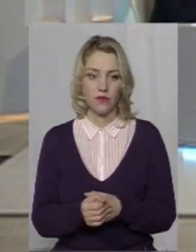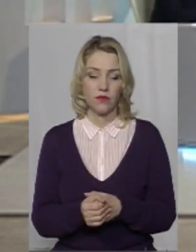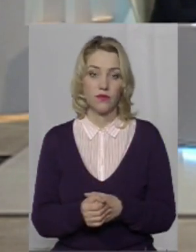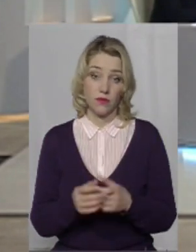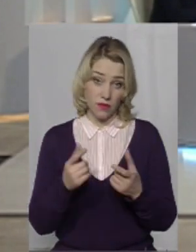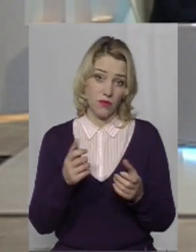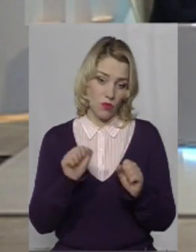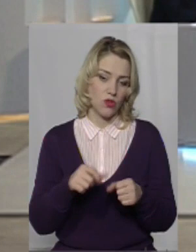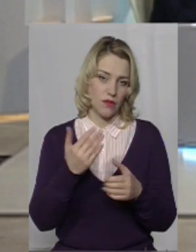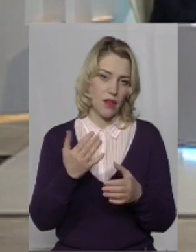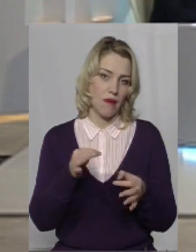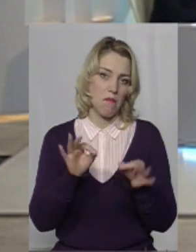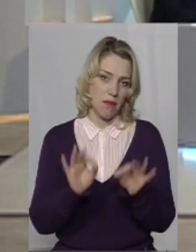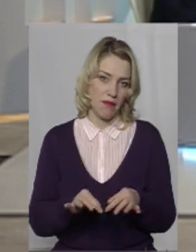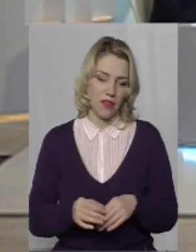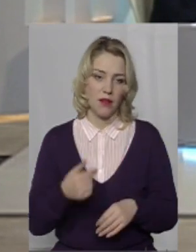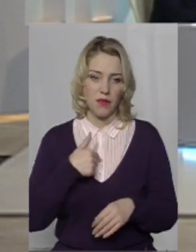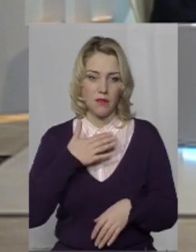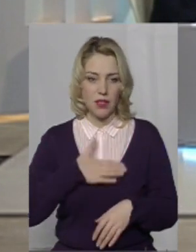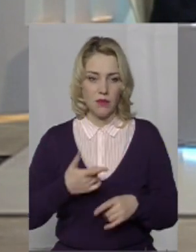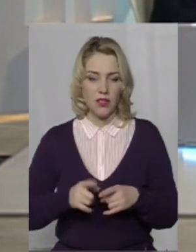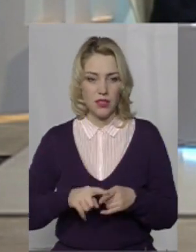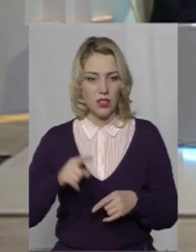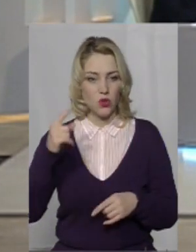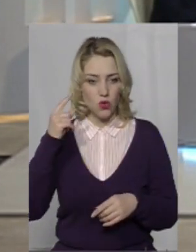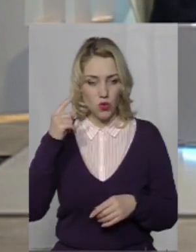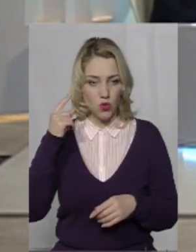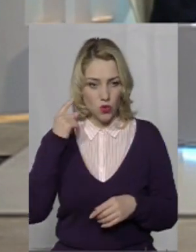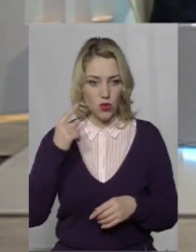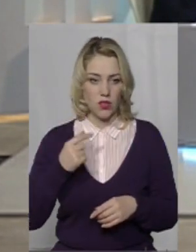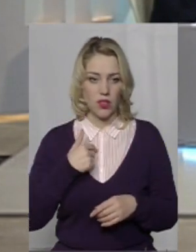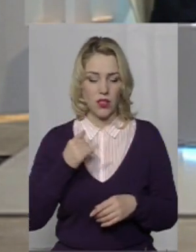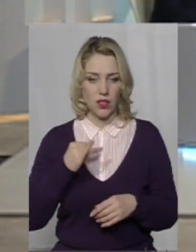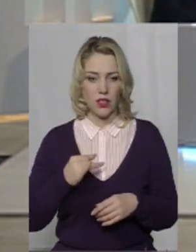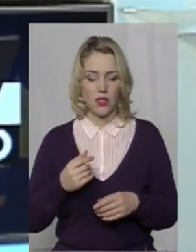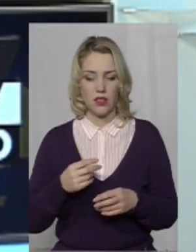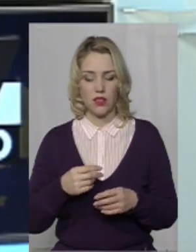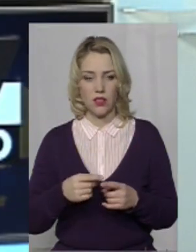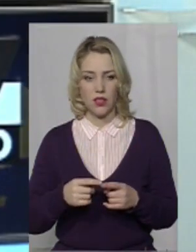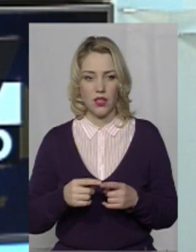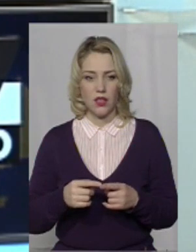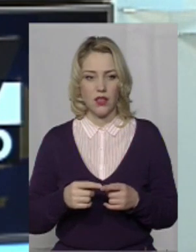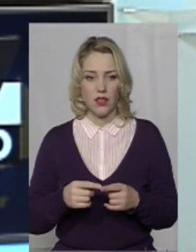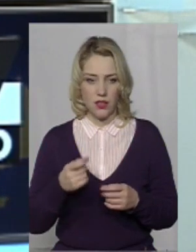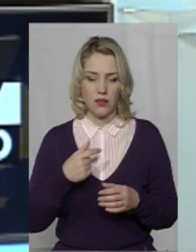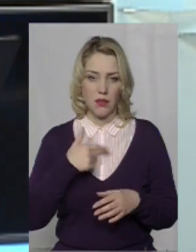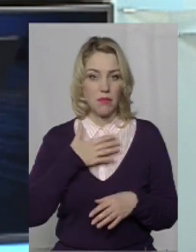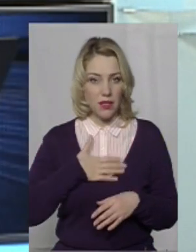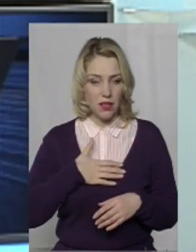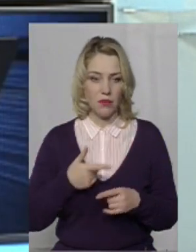мабуть, ви десь і праві. О, мені приємно, тут адвокат отримав перемогу трошечки над поліцейським, це, але так,